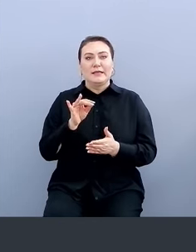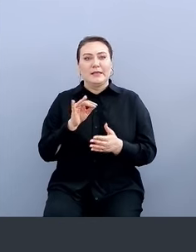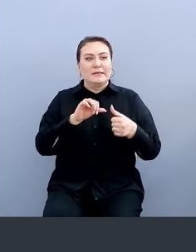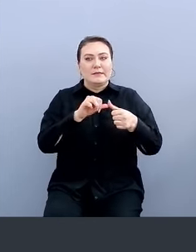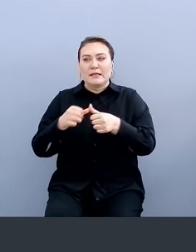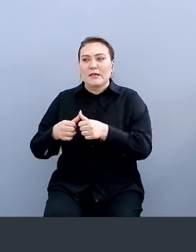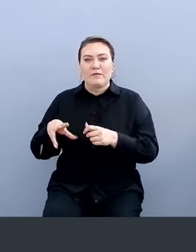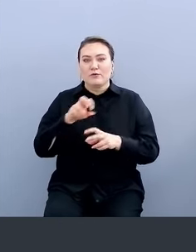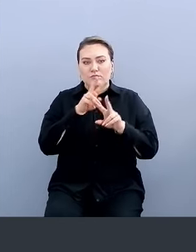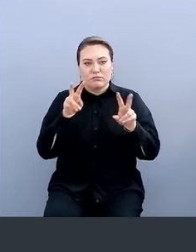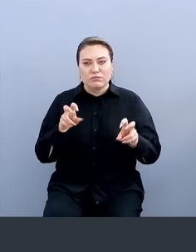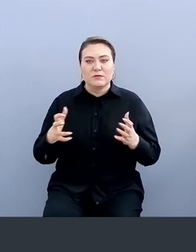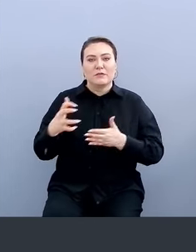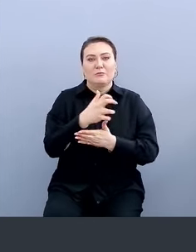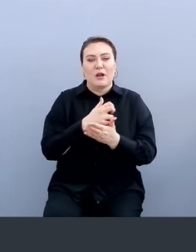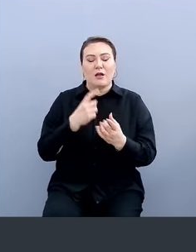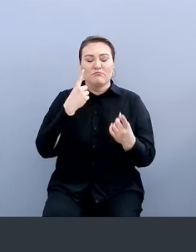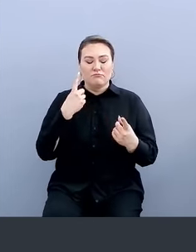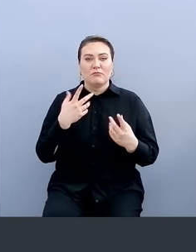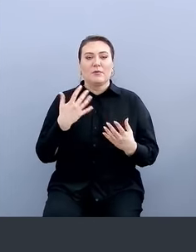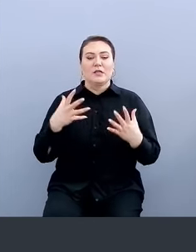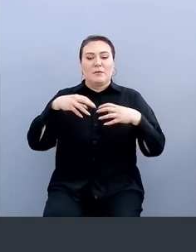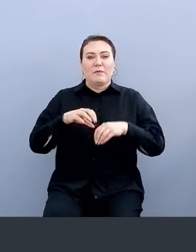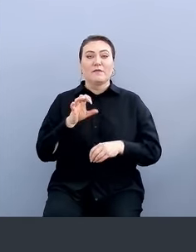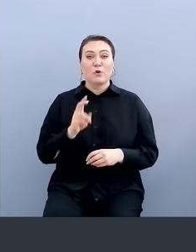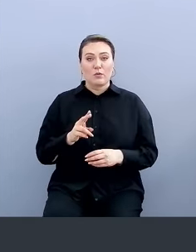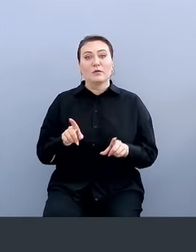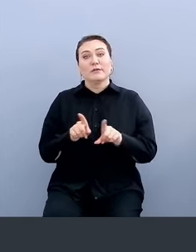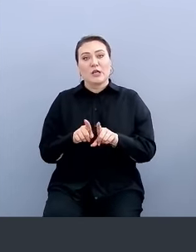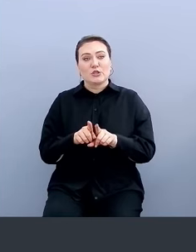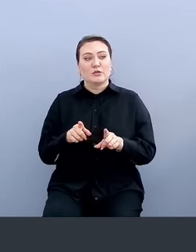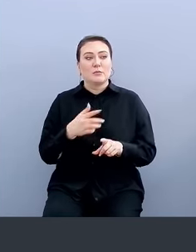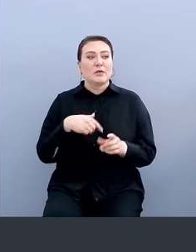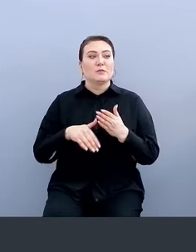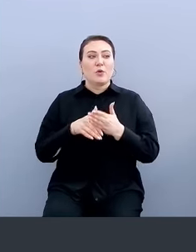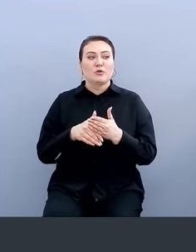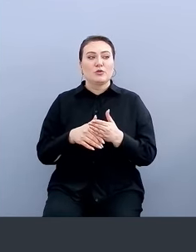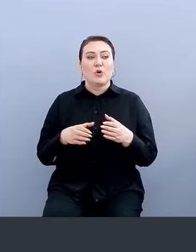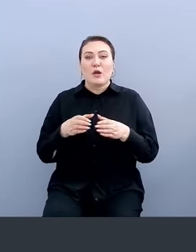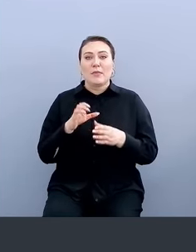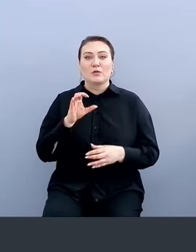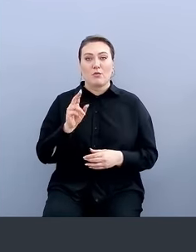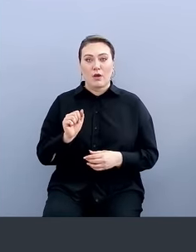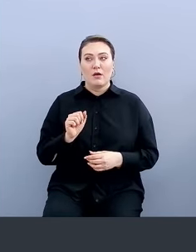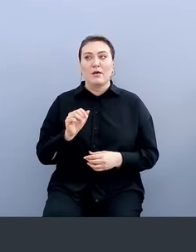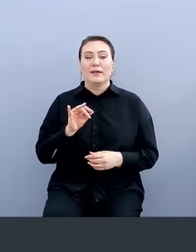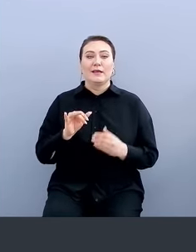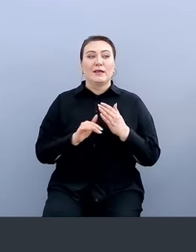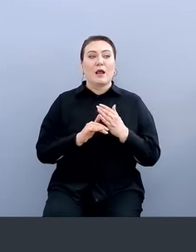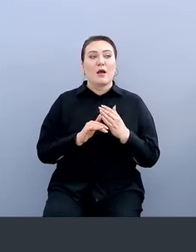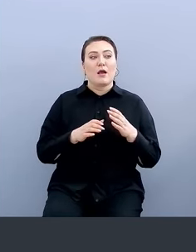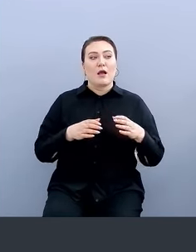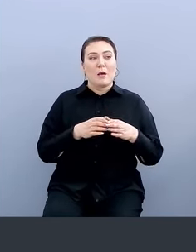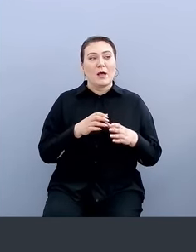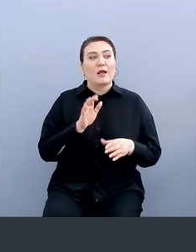Вот мы все это собираем, складываем в сок, соответственно, также мы с помощью команды сок и команды Purple Team